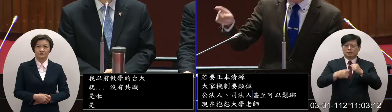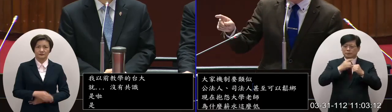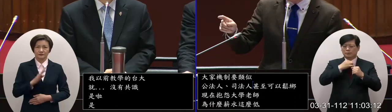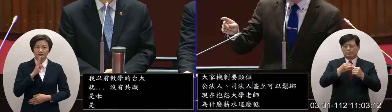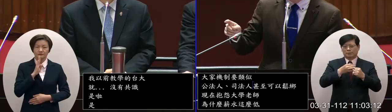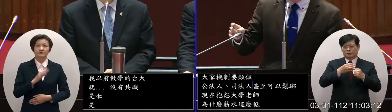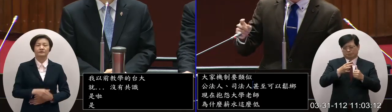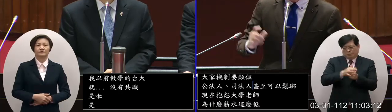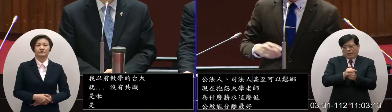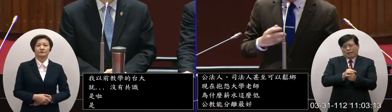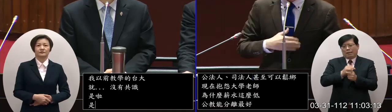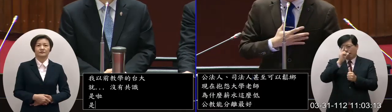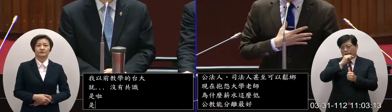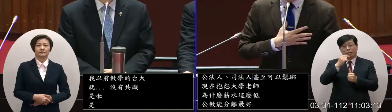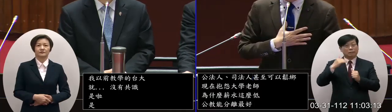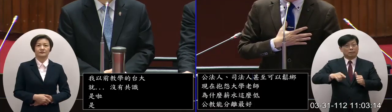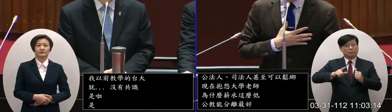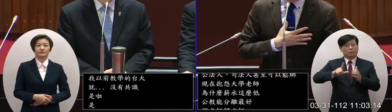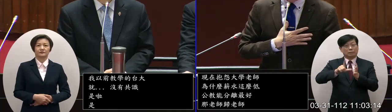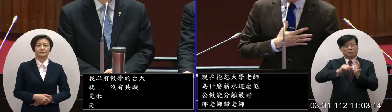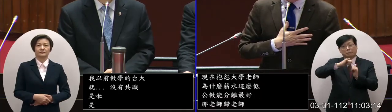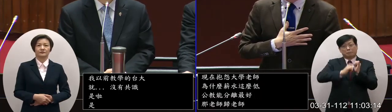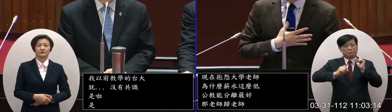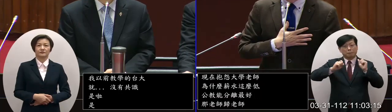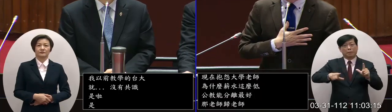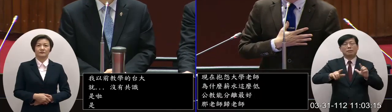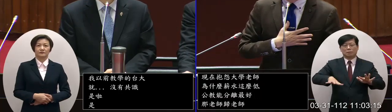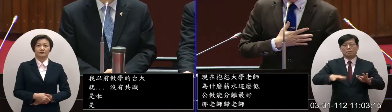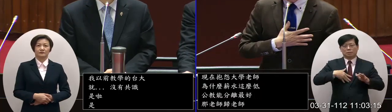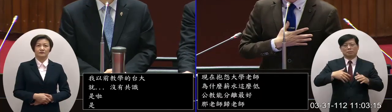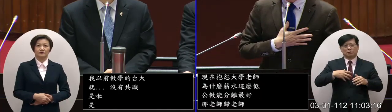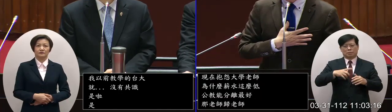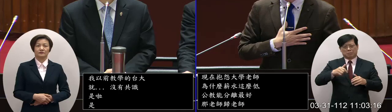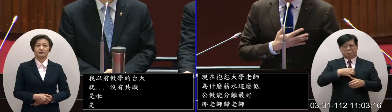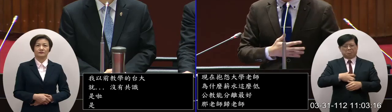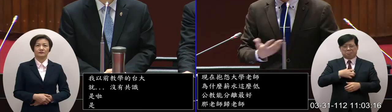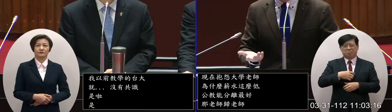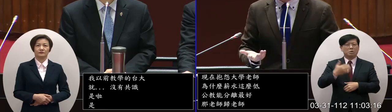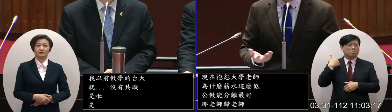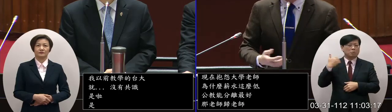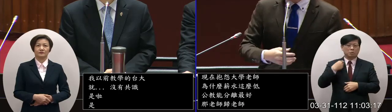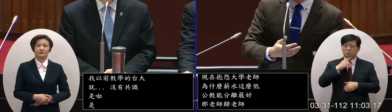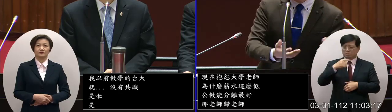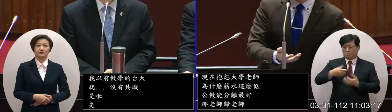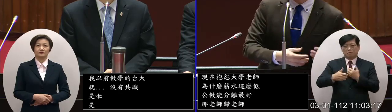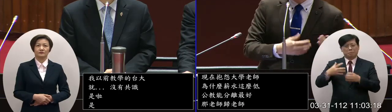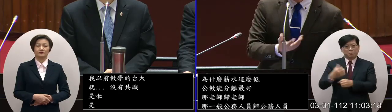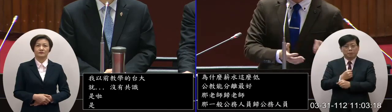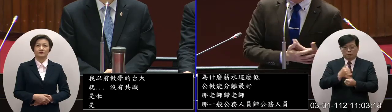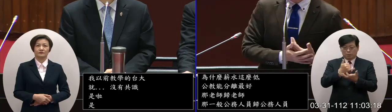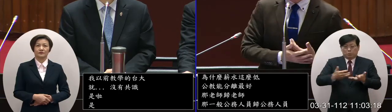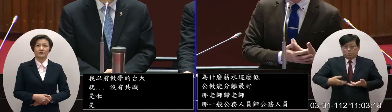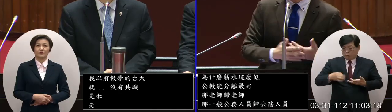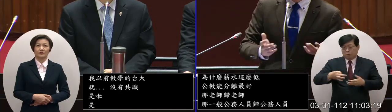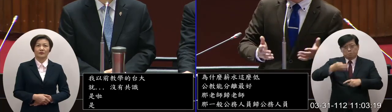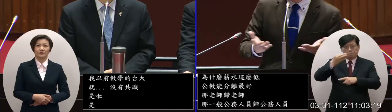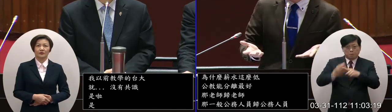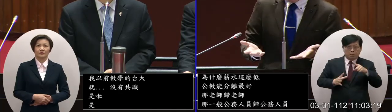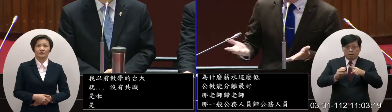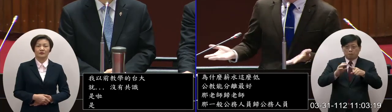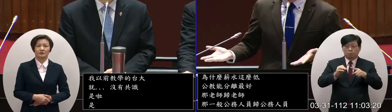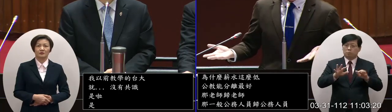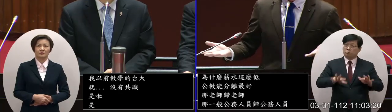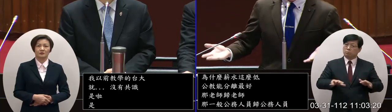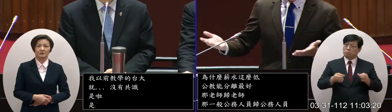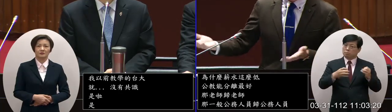現在時代又變遷因為當時很多老師是抱怨的我們當然了解他會覺得說我失去的身份會不會我退休金被打折可是現在